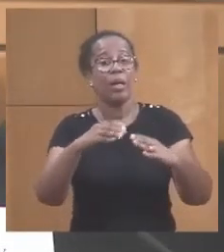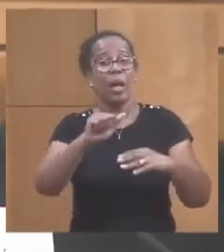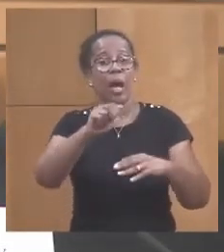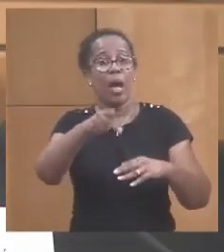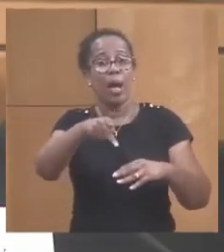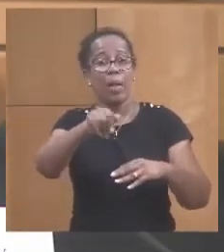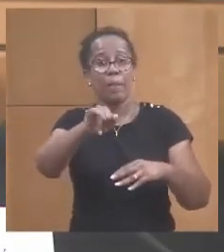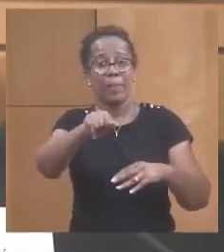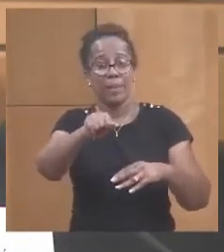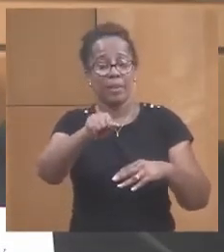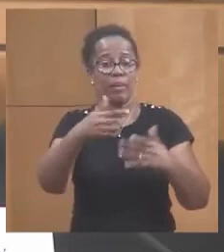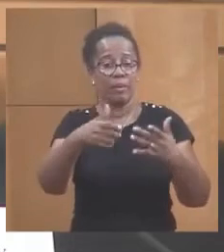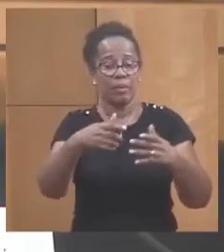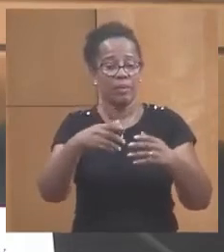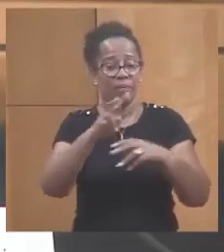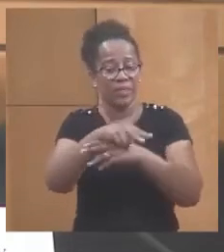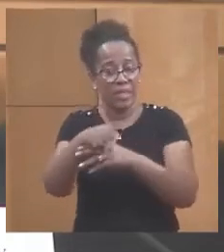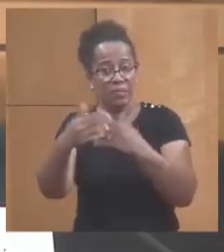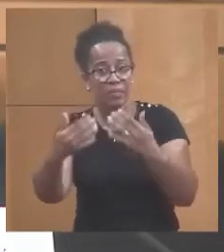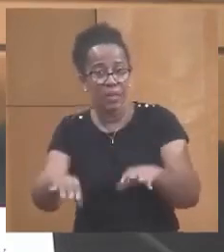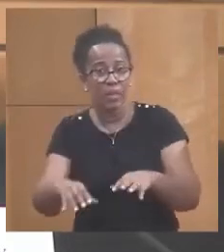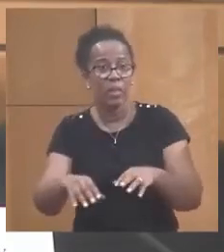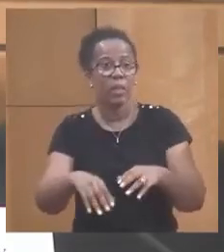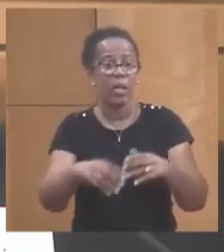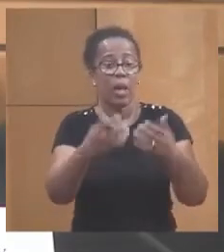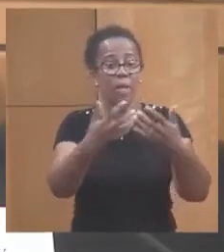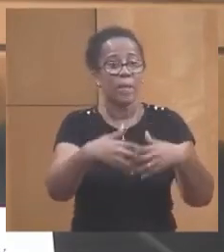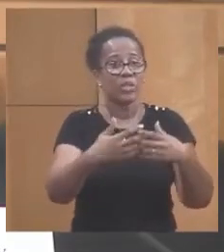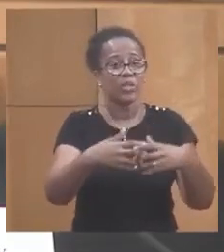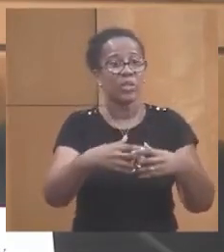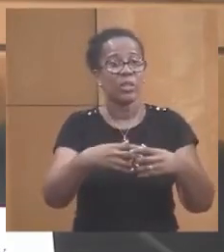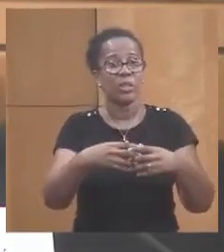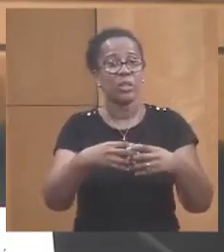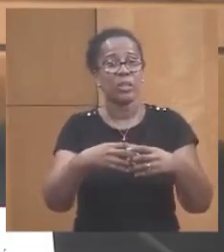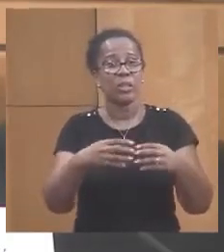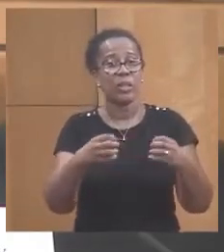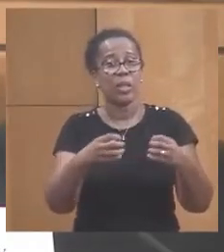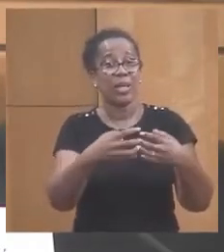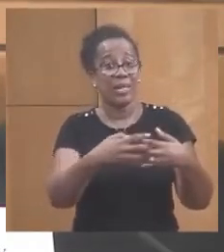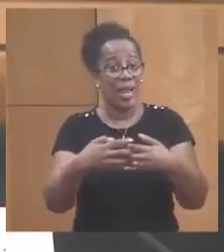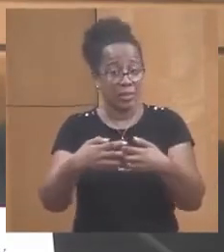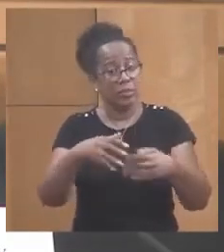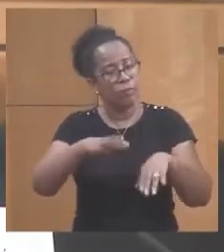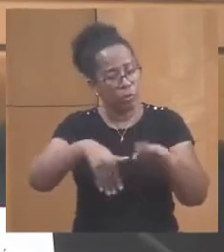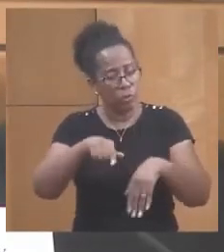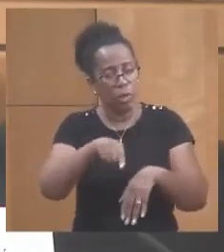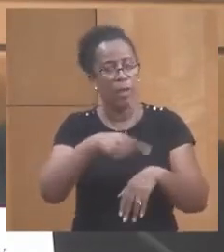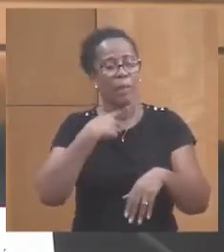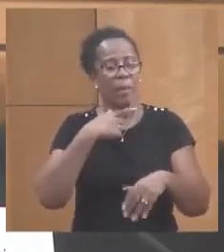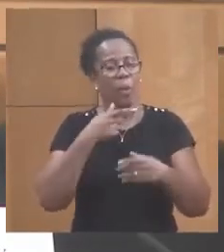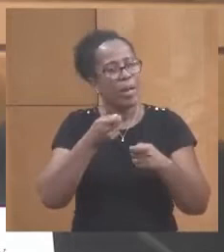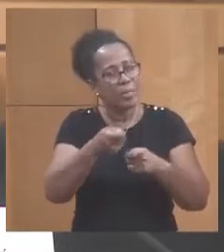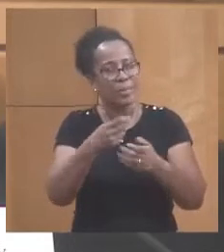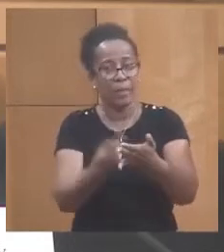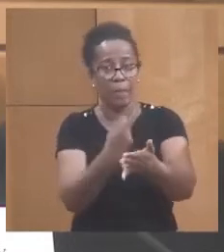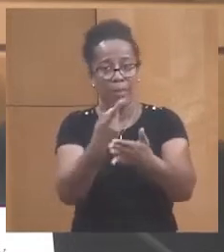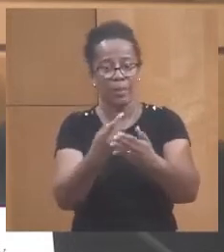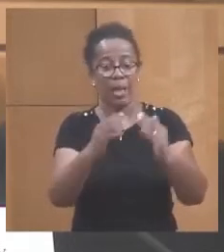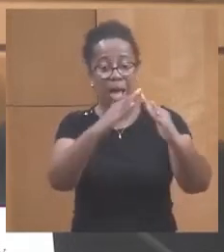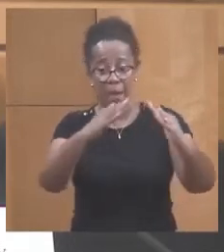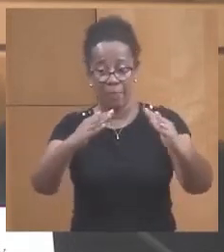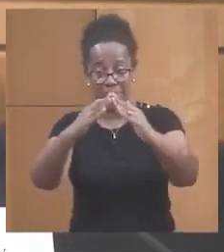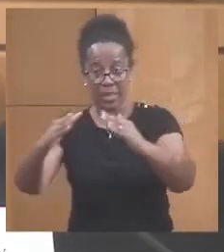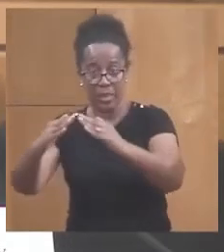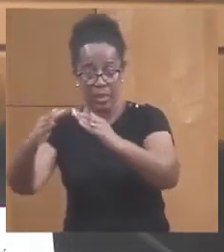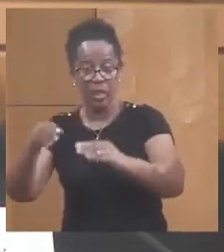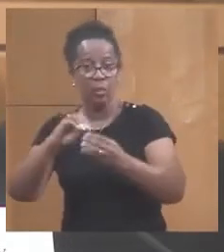les machines à glace dans 80% des cas fonctionnent. Par contre, j'insiste sur l'état des abris.